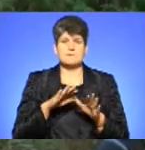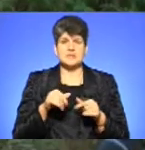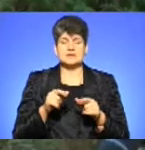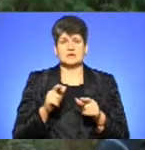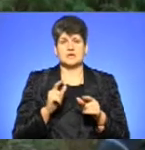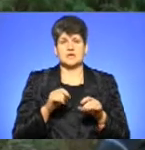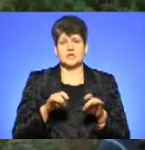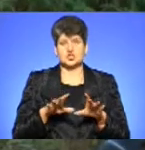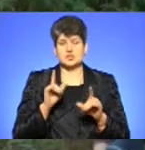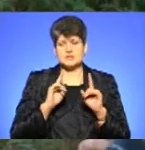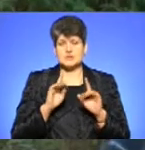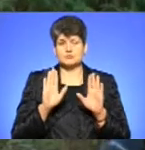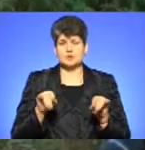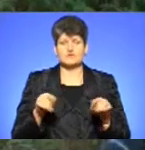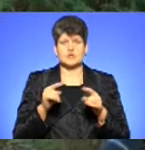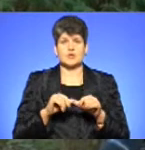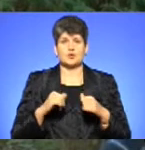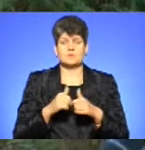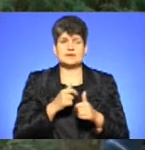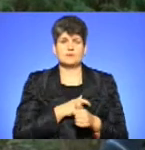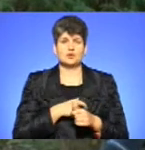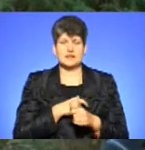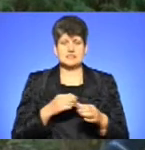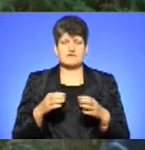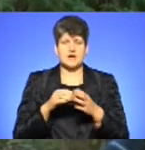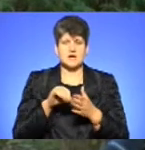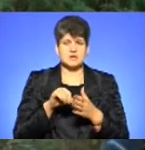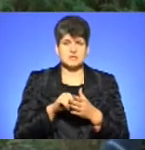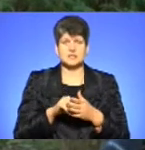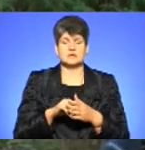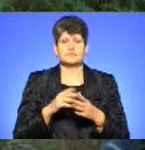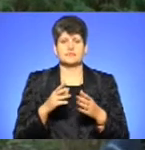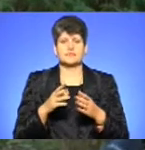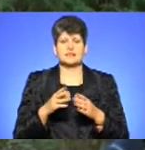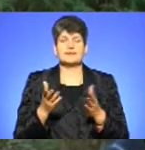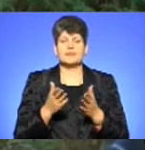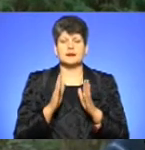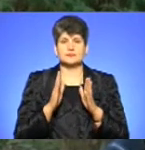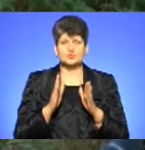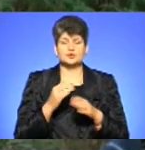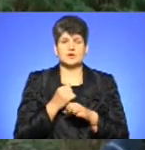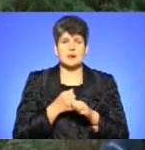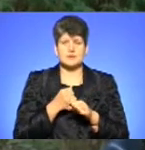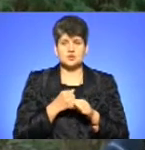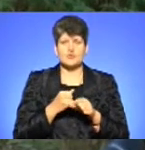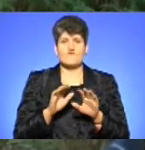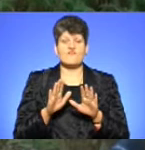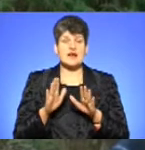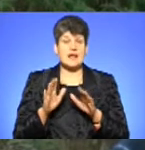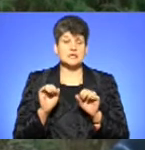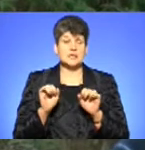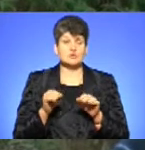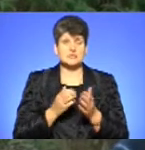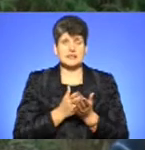комісія з представників громадської організації, там, депутатських фракцій, представників влади, силових органів, де будуть напрацьовані варіанти, можливі,